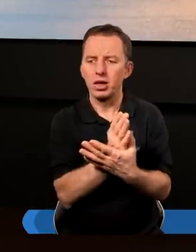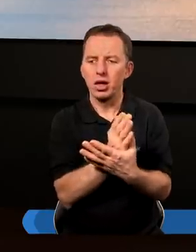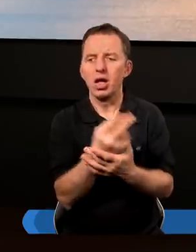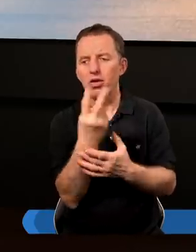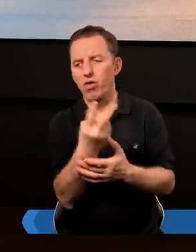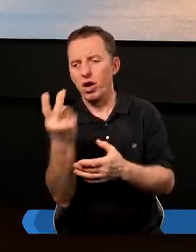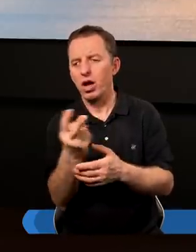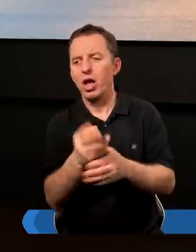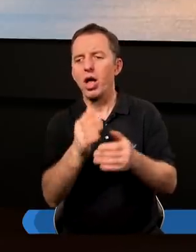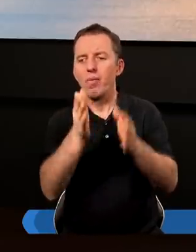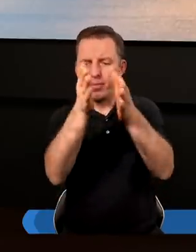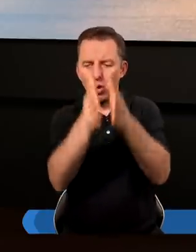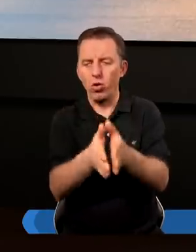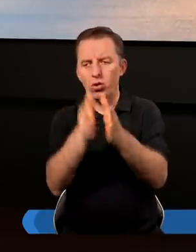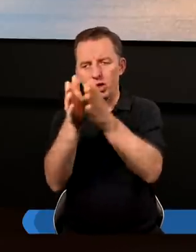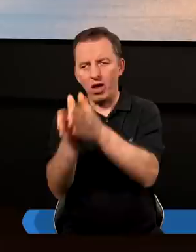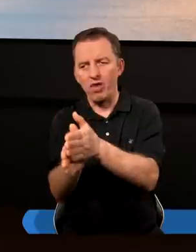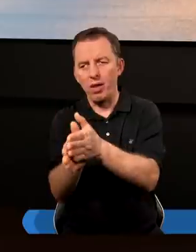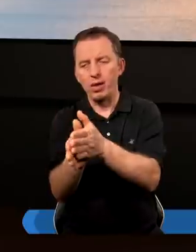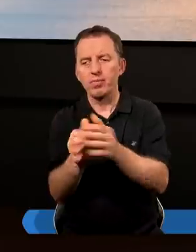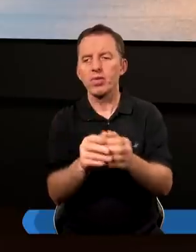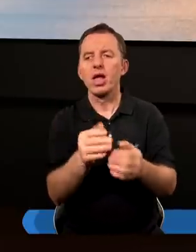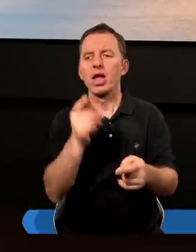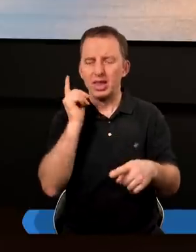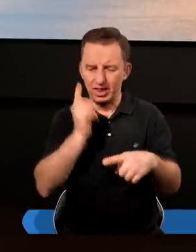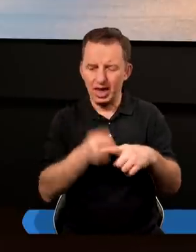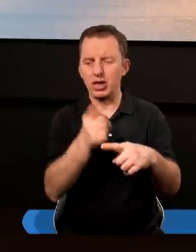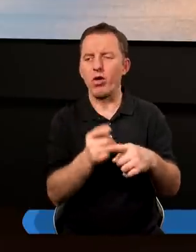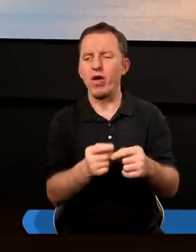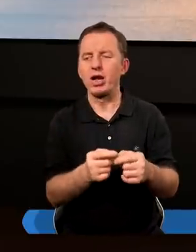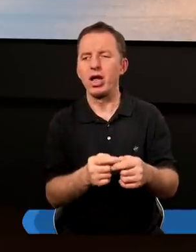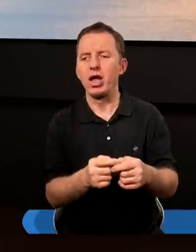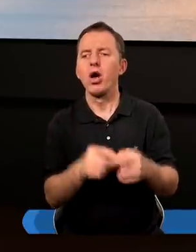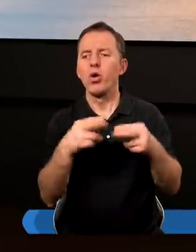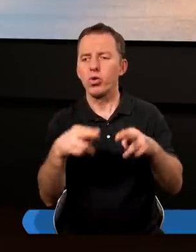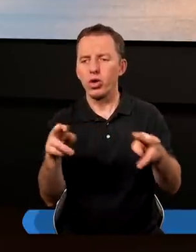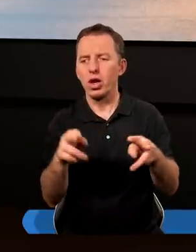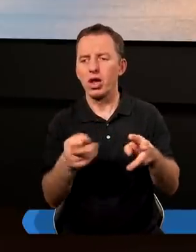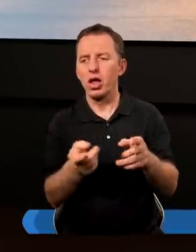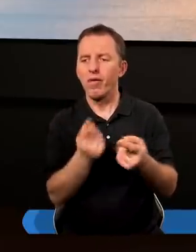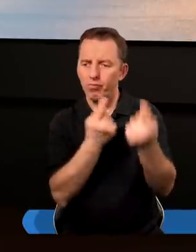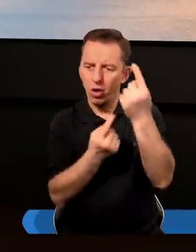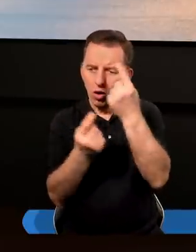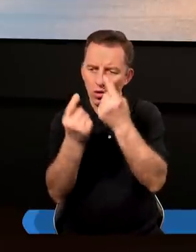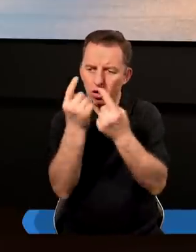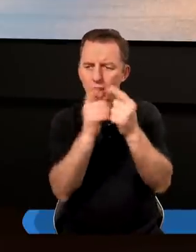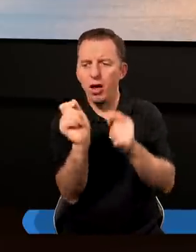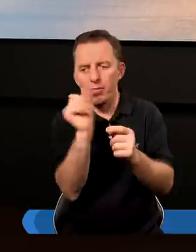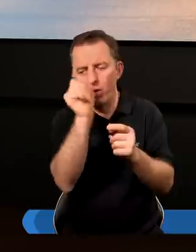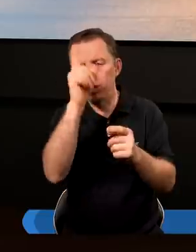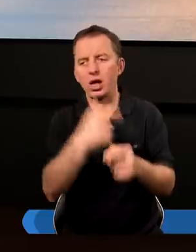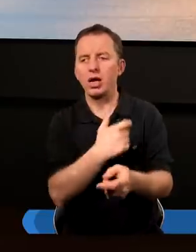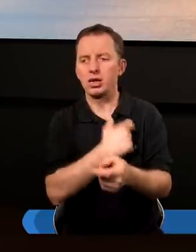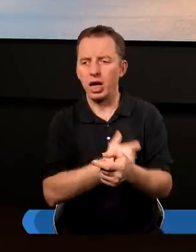dwoma postawami zdecydowanie różnymi w motywacjach, czyli w